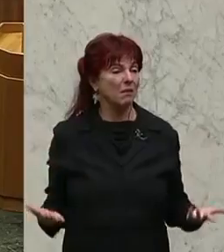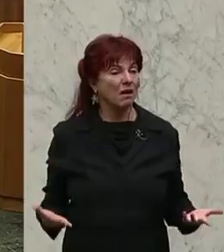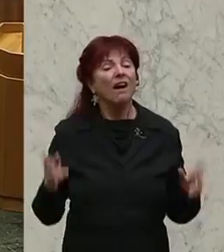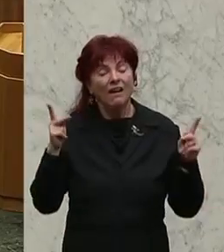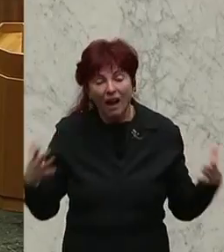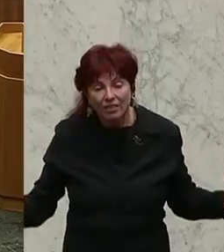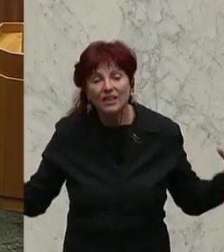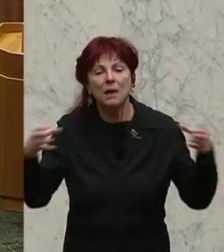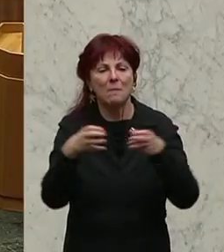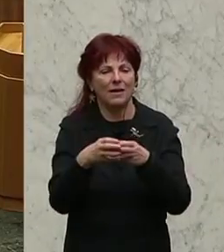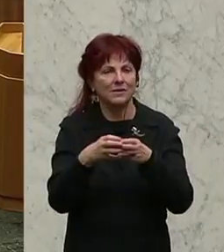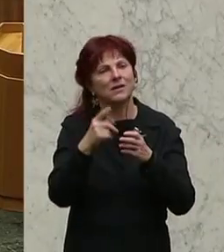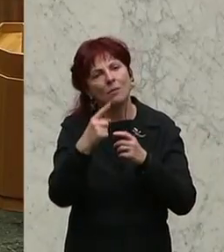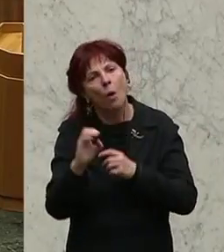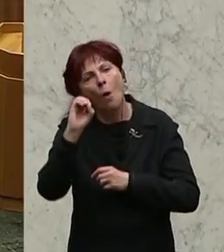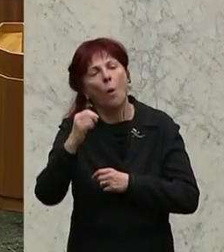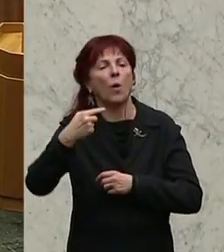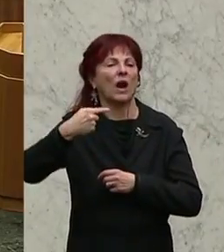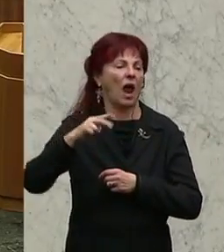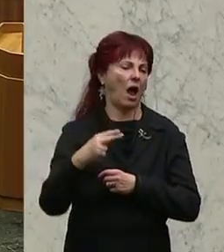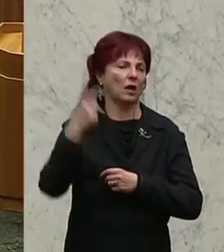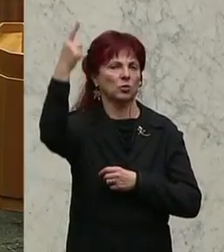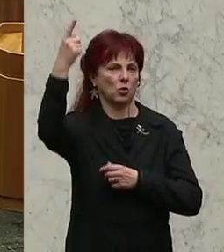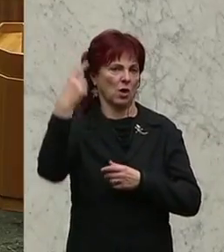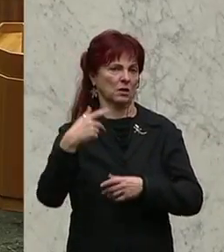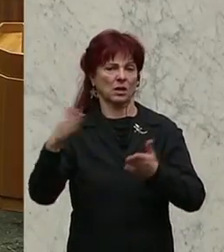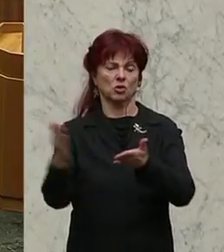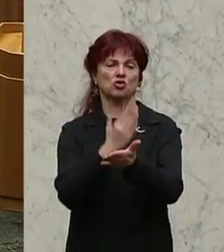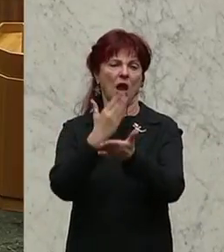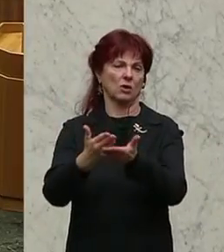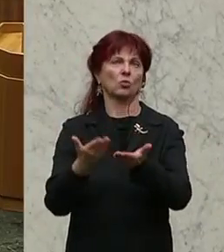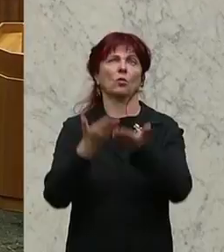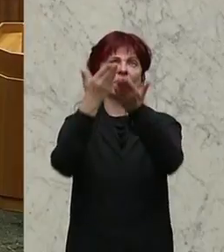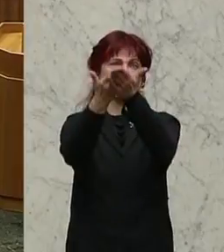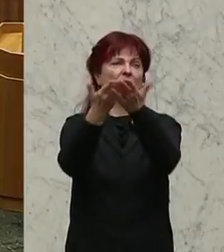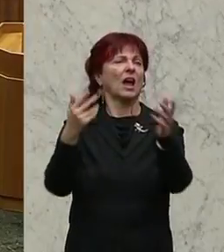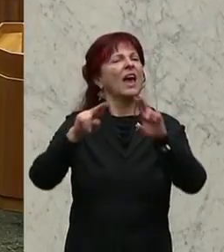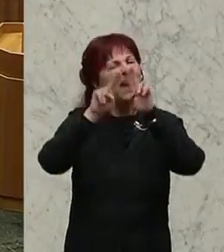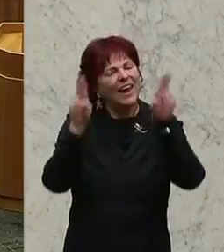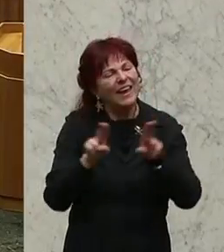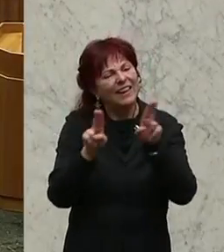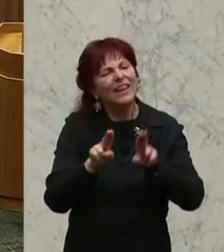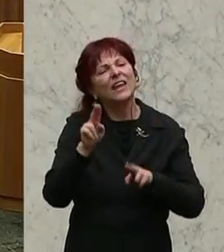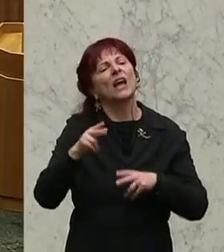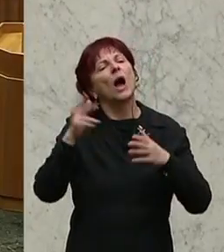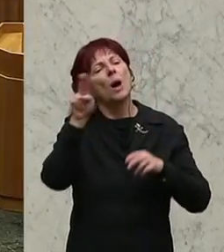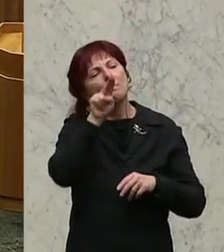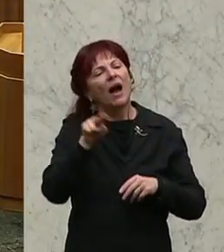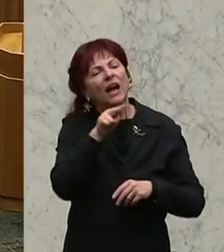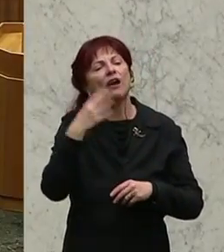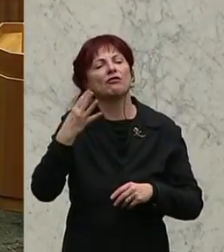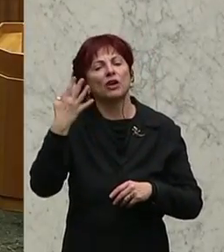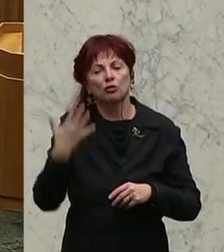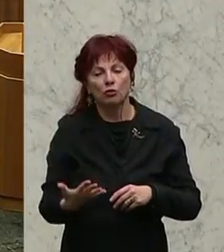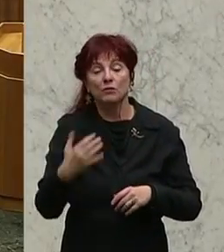dann zum obersten Gerichtshof gebracht werden, zu einer Entscheidungsfindung, ähnlich wie § 54 Arbeits und Sozialgerichtsgesetz. Und